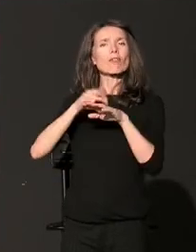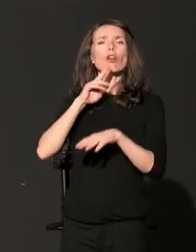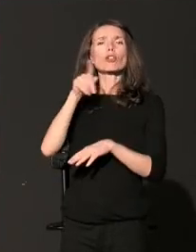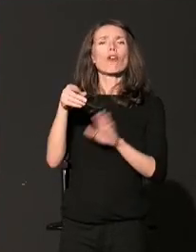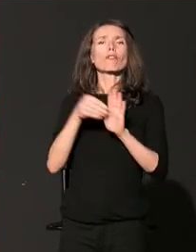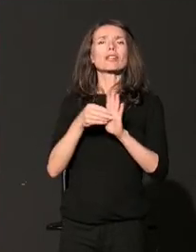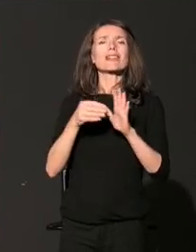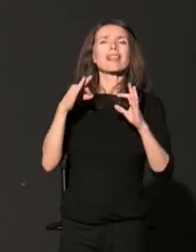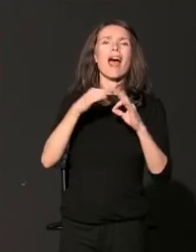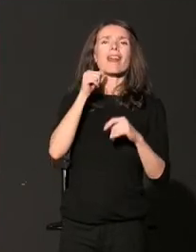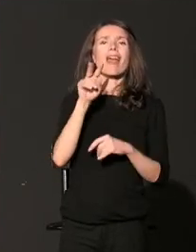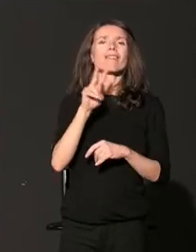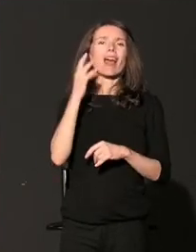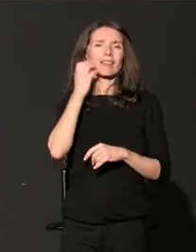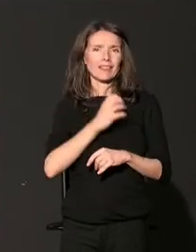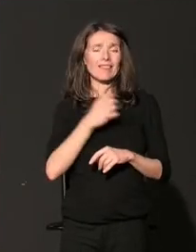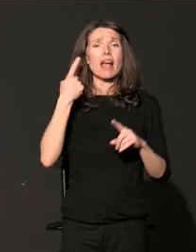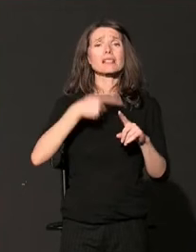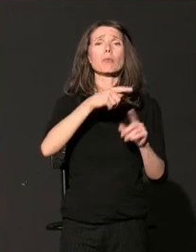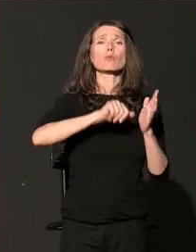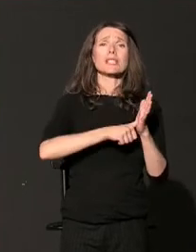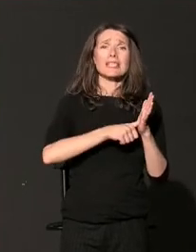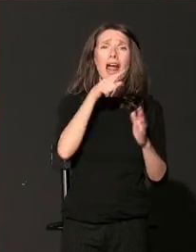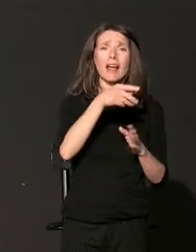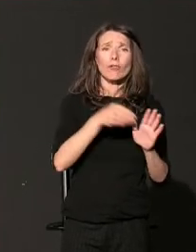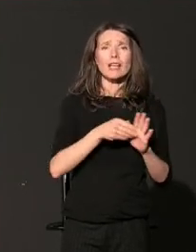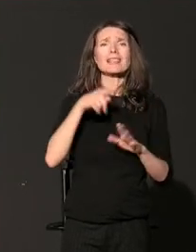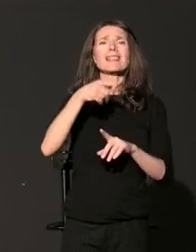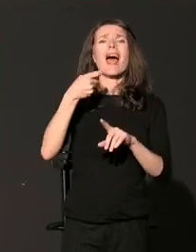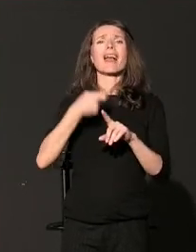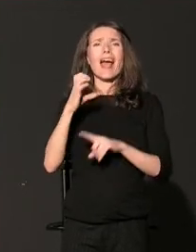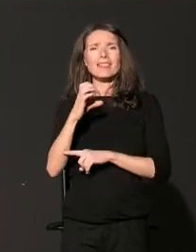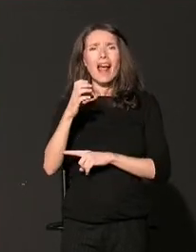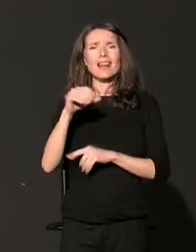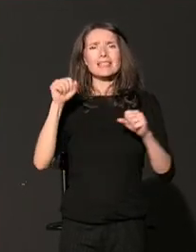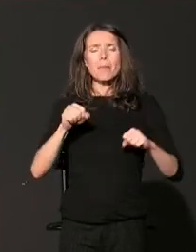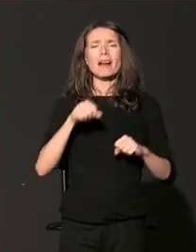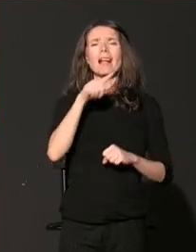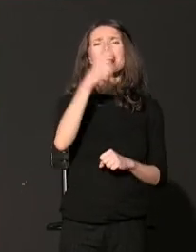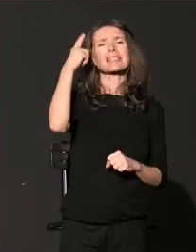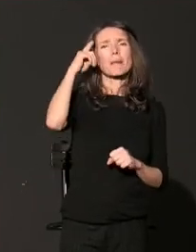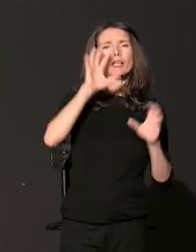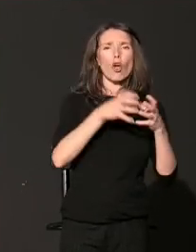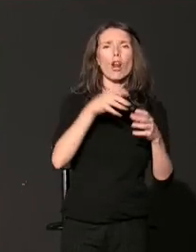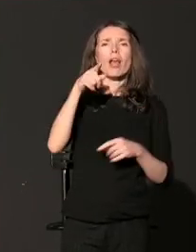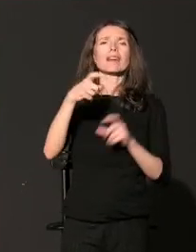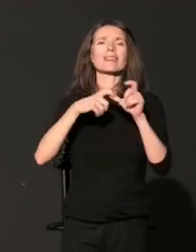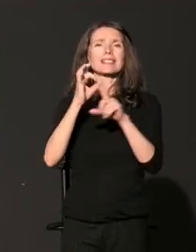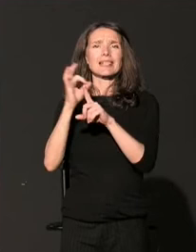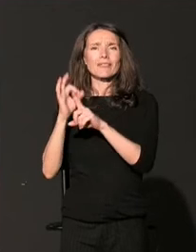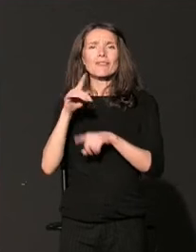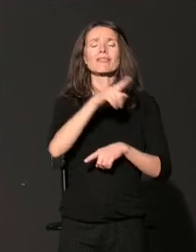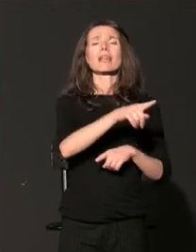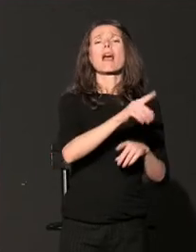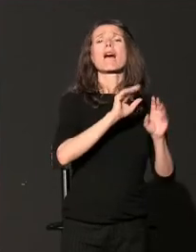pored nje čine TRAK fondacija, Katalist Balkans, Smart Collective, Srpski filantropski forum, Forum za odgovorno